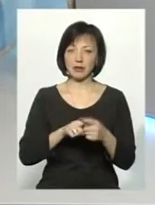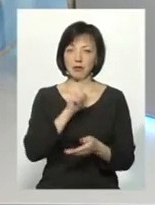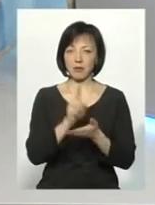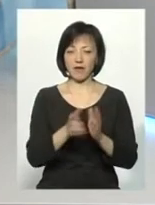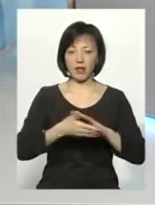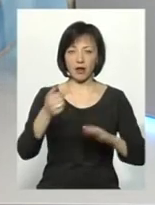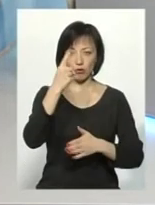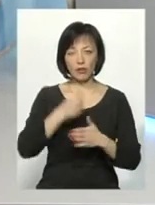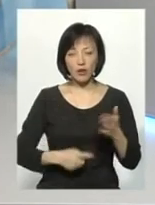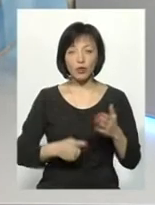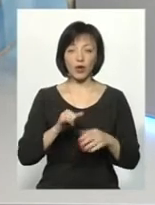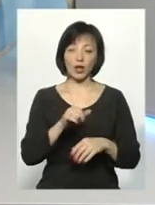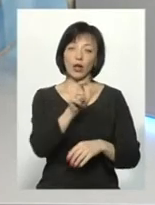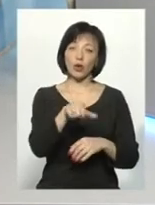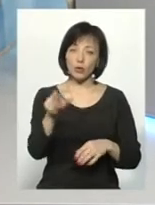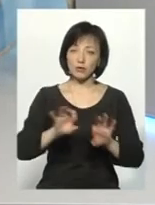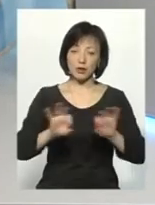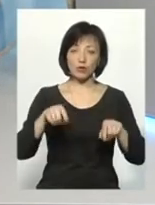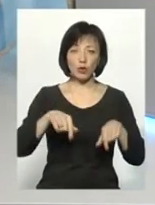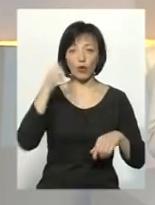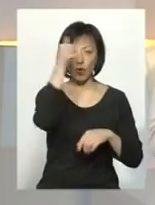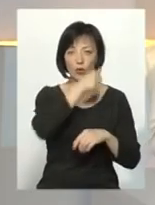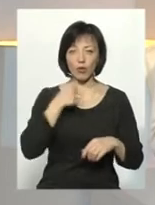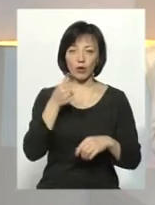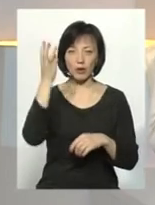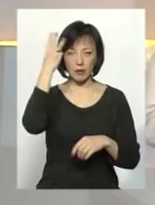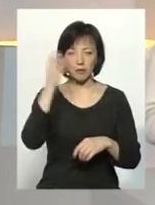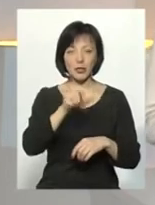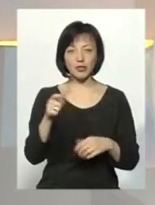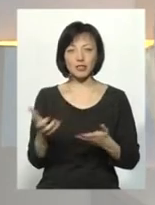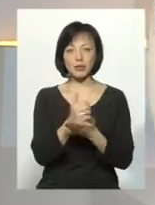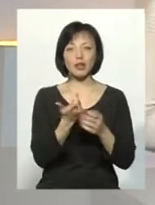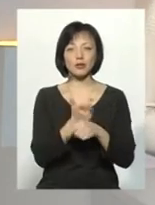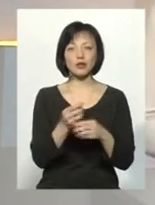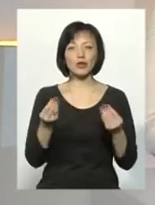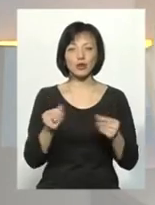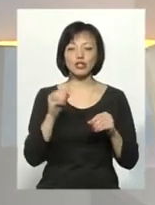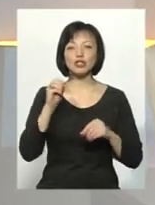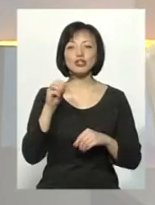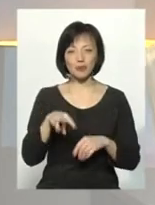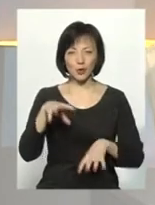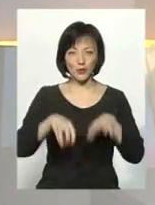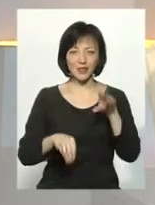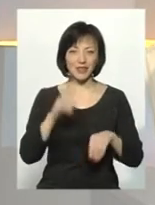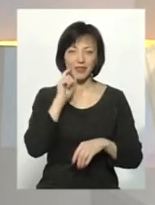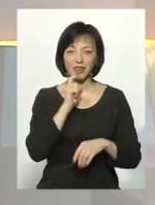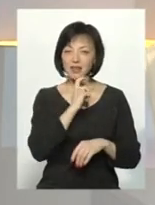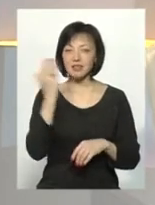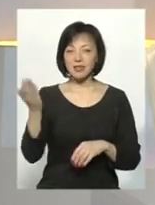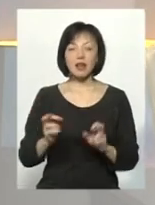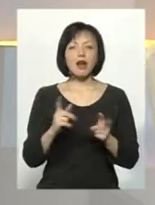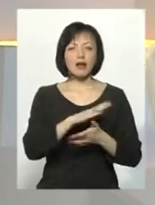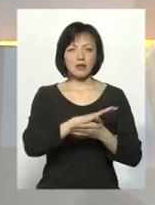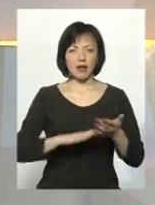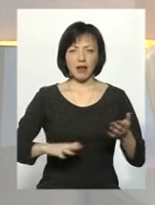викликати довіру, і спонукати людей цього року, хмельничан, зібрати більше коштів, ніж наші сусіди у Вінниці. Як ви далі